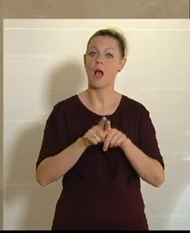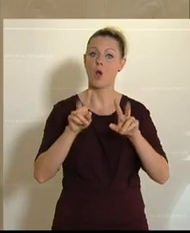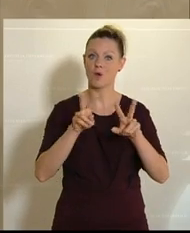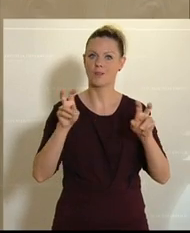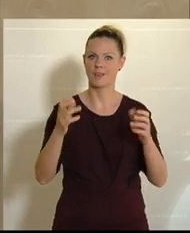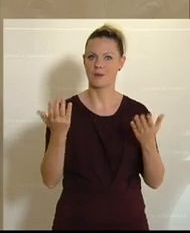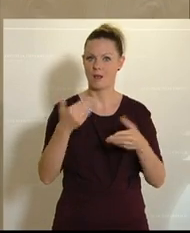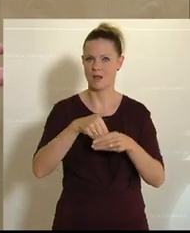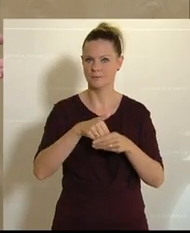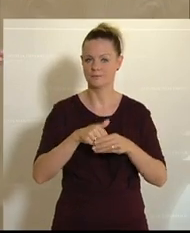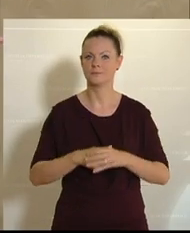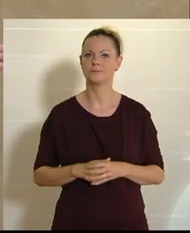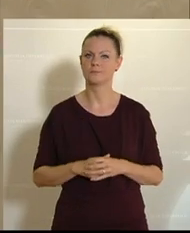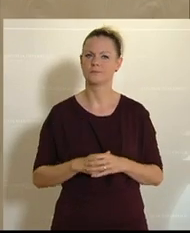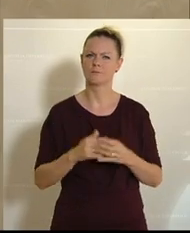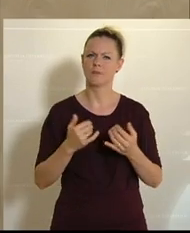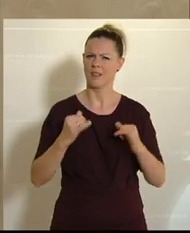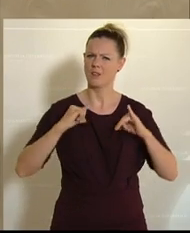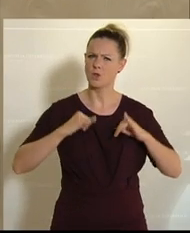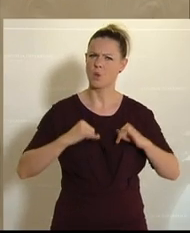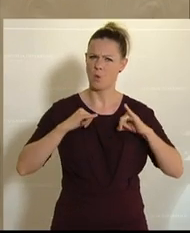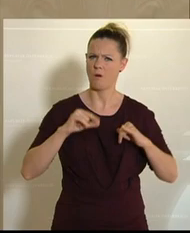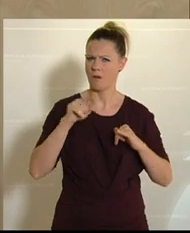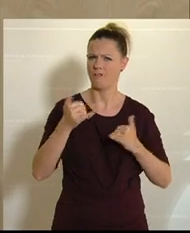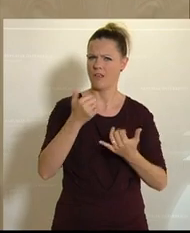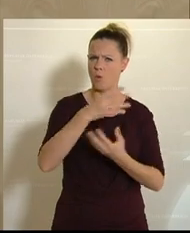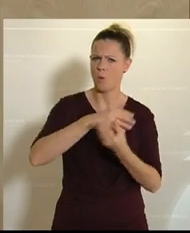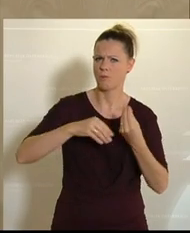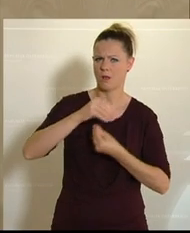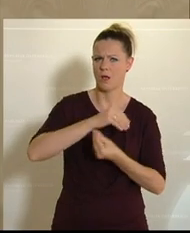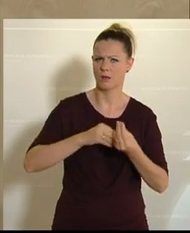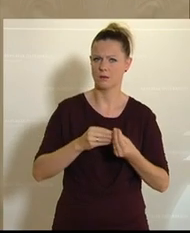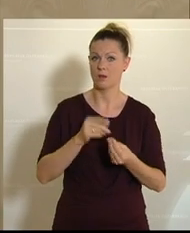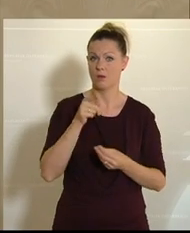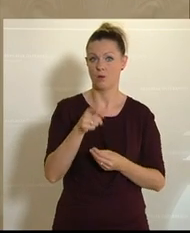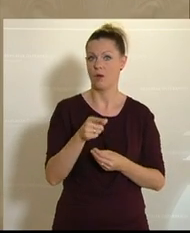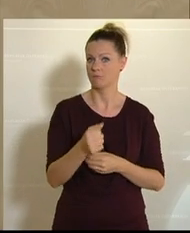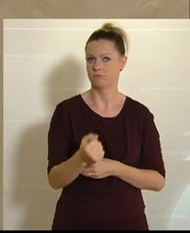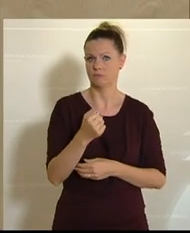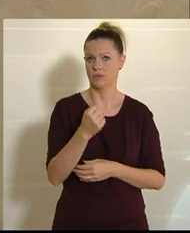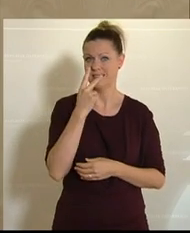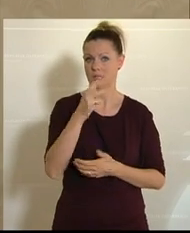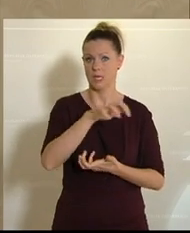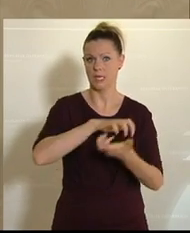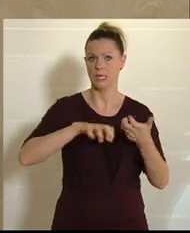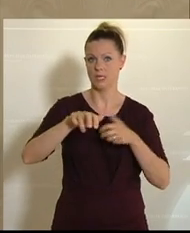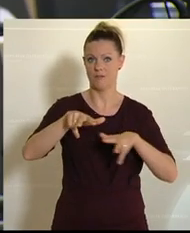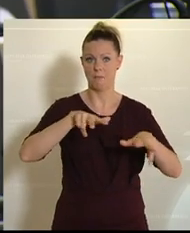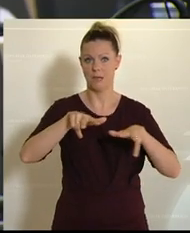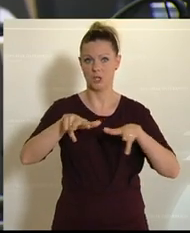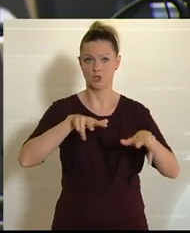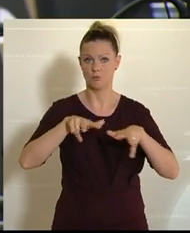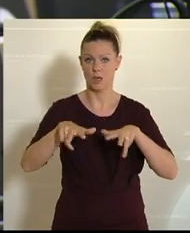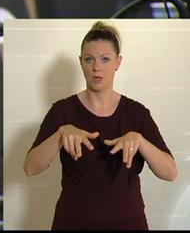wie man in Tirol gehandelt hat. In Tirol hat man sehr, sehr massiv gesehen, dass das Krisenmanagement alles